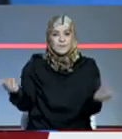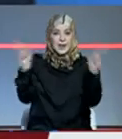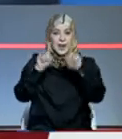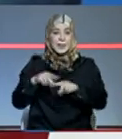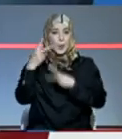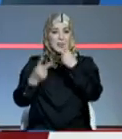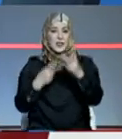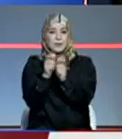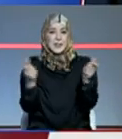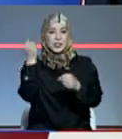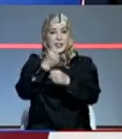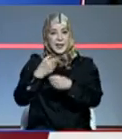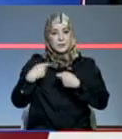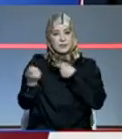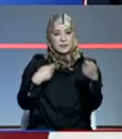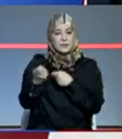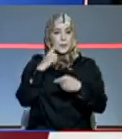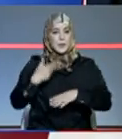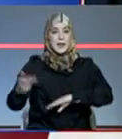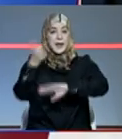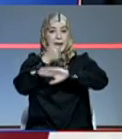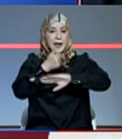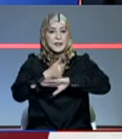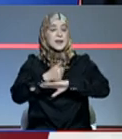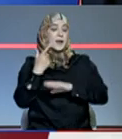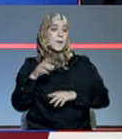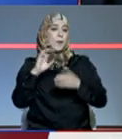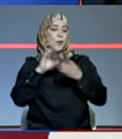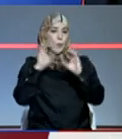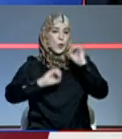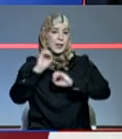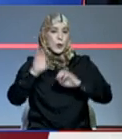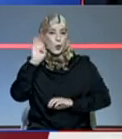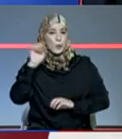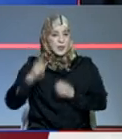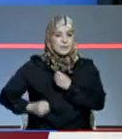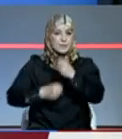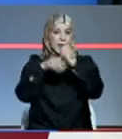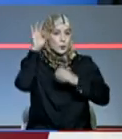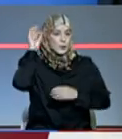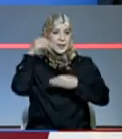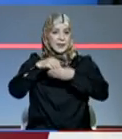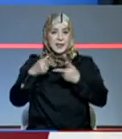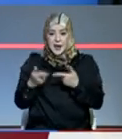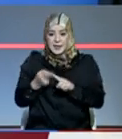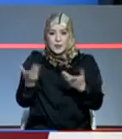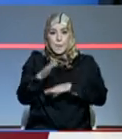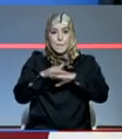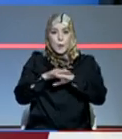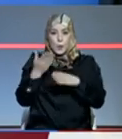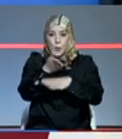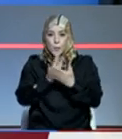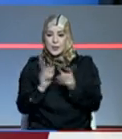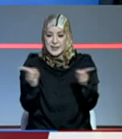إلى استثمارات من جانبها أكدت رئيسة المفوضية الأوروبية دعم تونس اقتصاديا خاصة في مجال تمويل المشاريع الصغرى